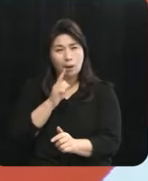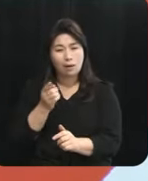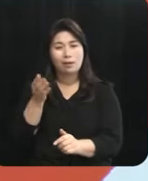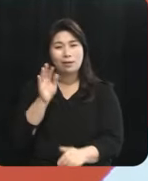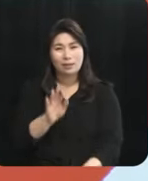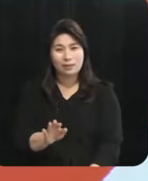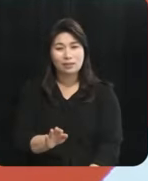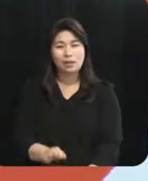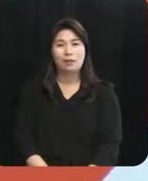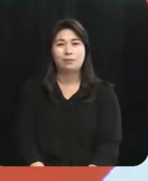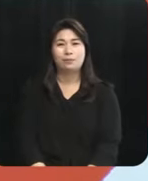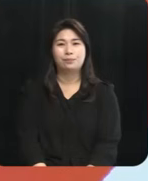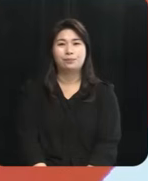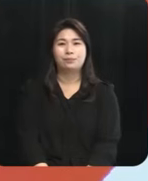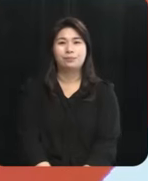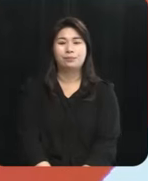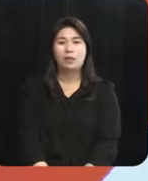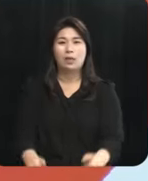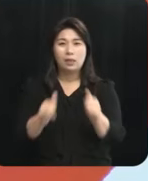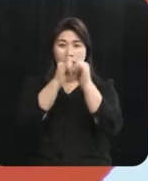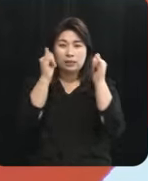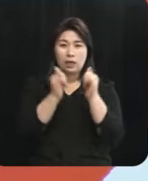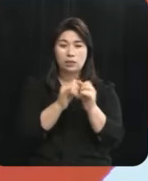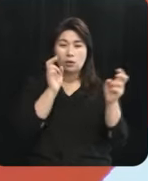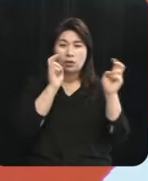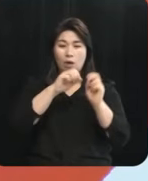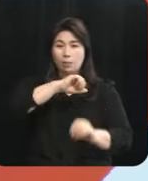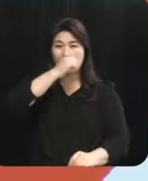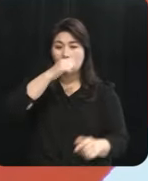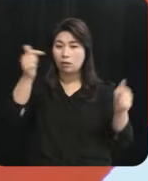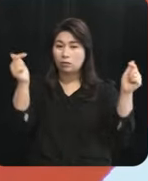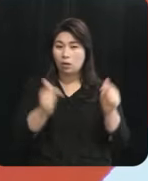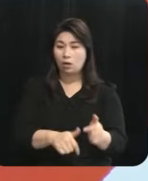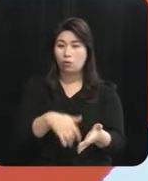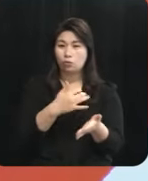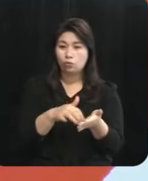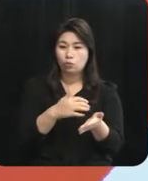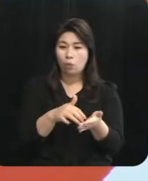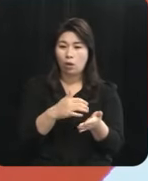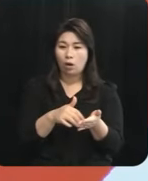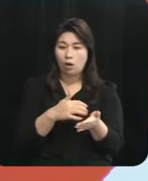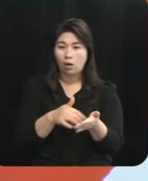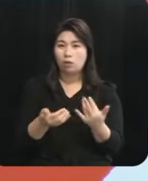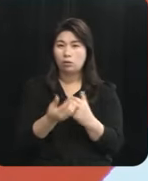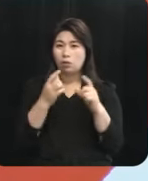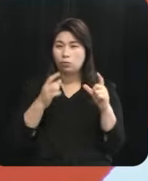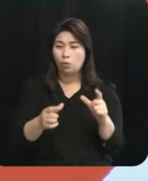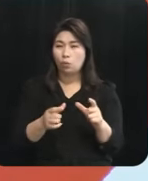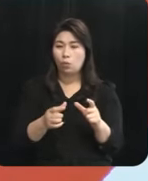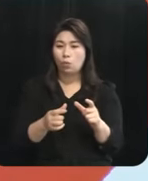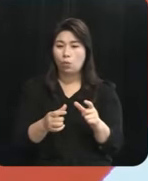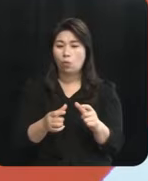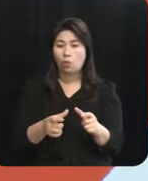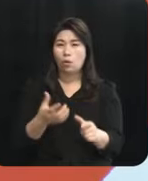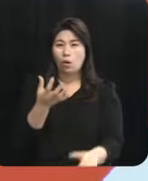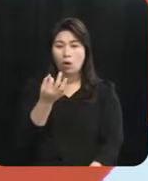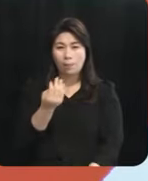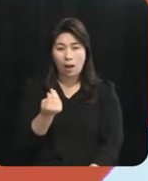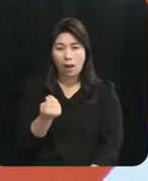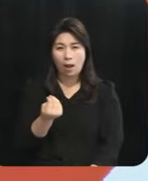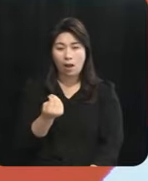사회적 기업 예산 삭감 규모가 금액적으로 지금 제주에 얼마만큼